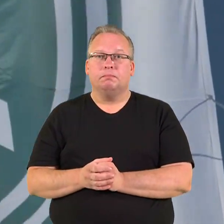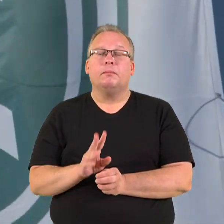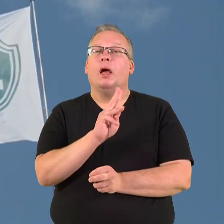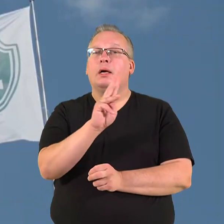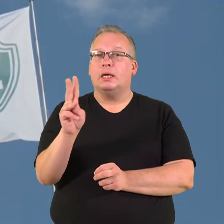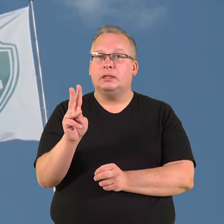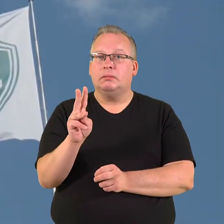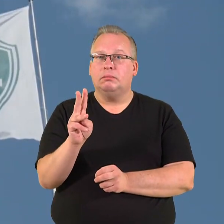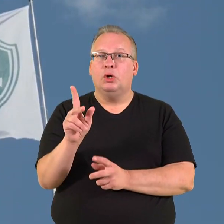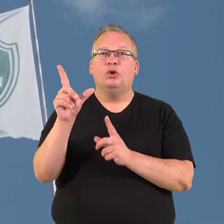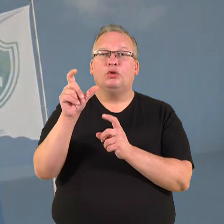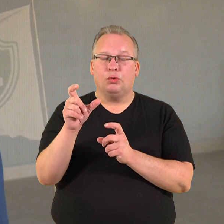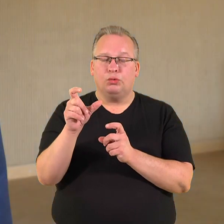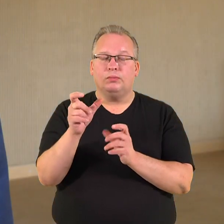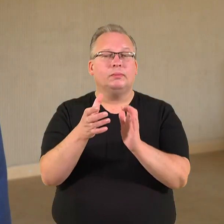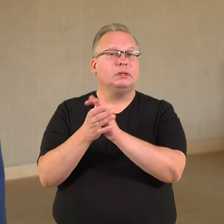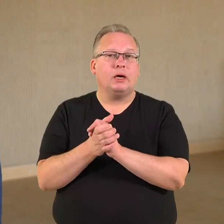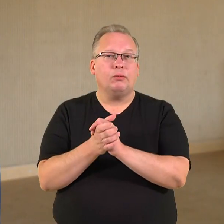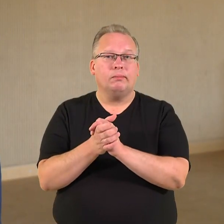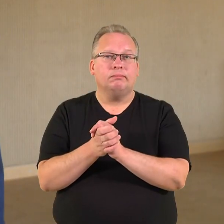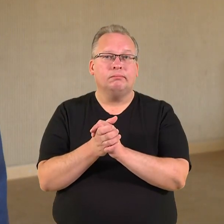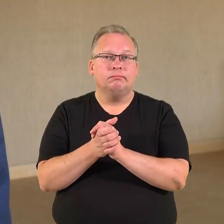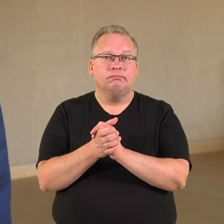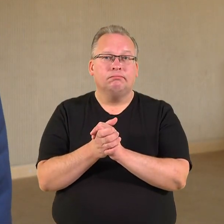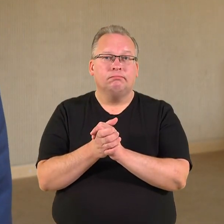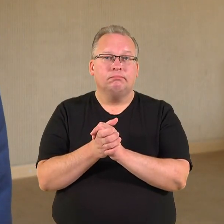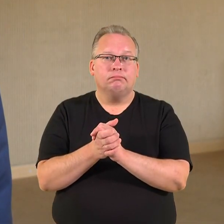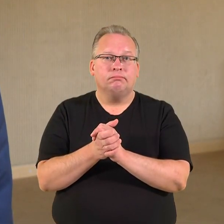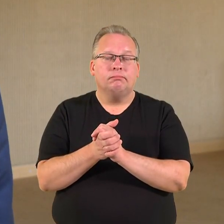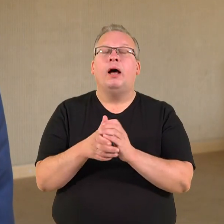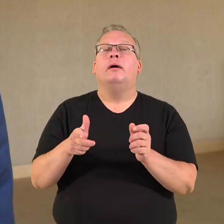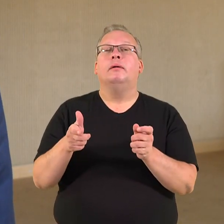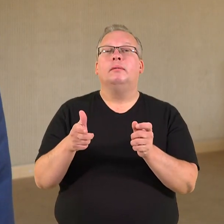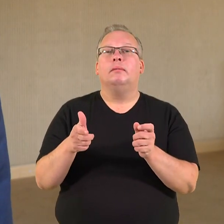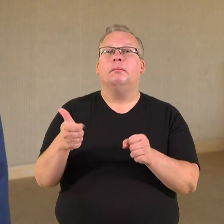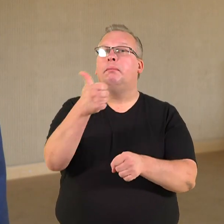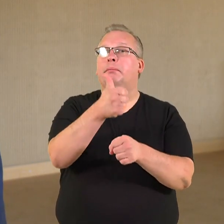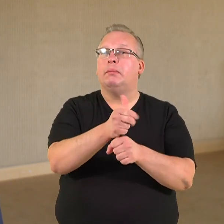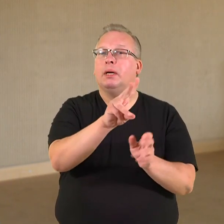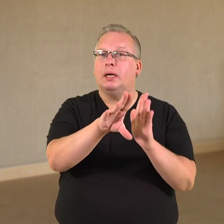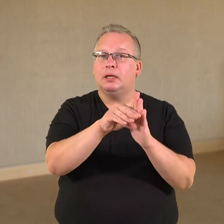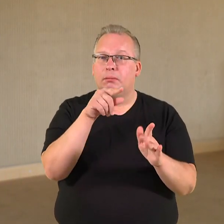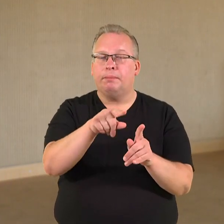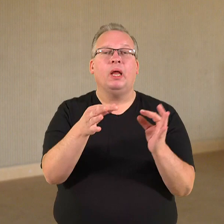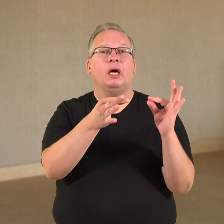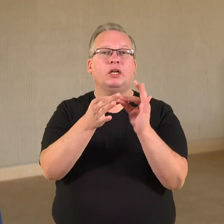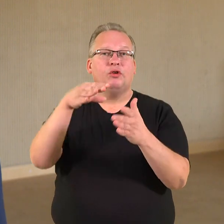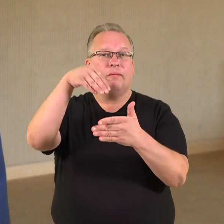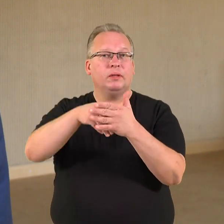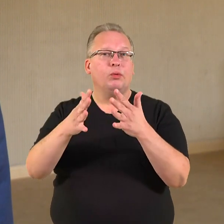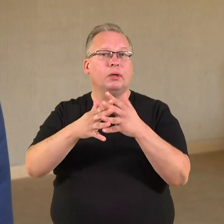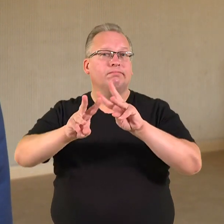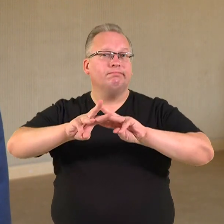Lietuvos Šaulius Sąjungos vada. Tai čia irgi diskusijos dėl ryšių su Vidaus reikalų ministerija,